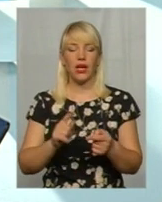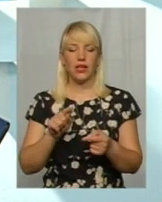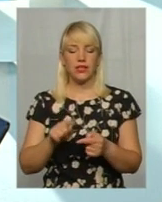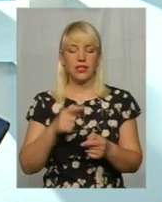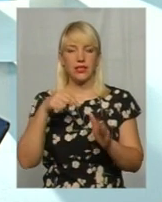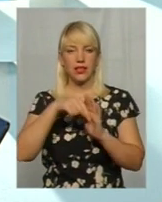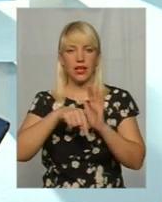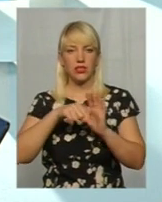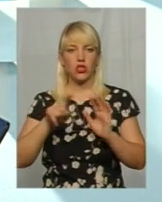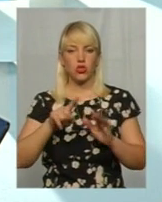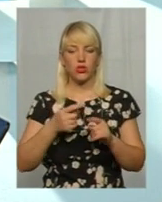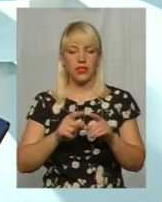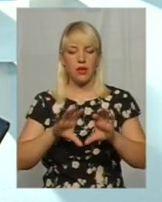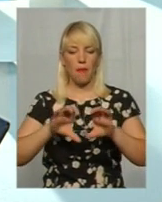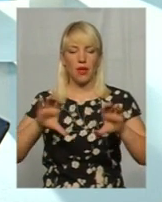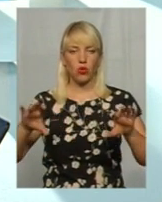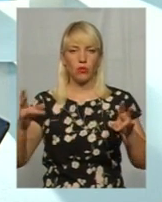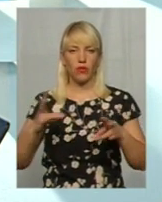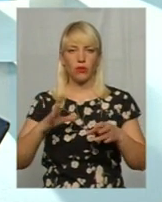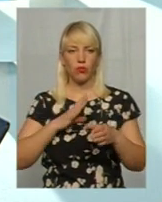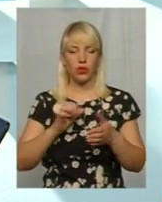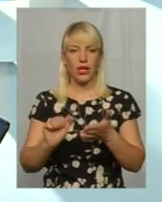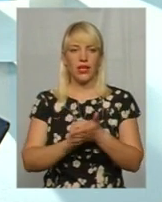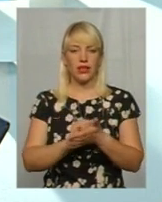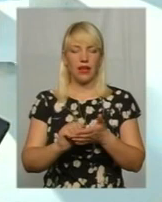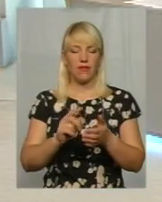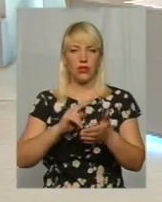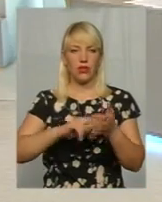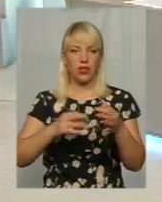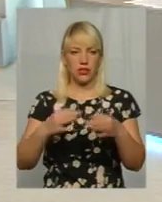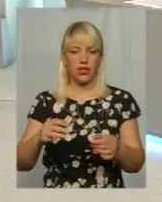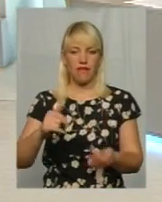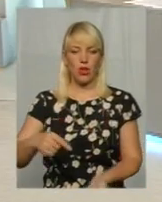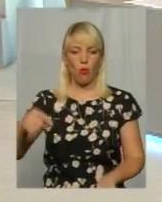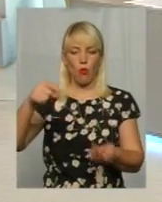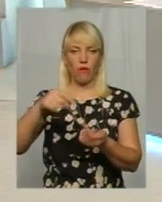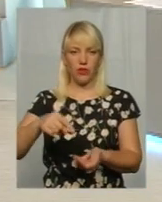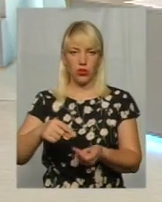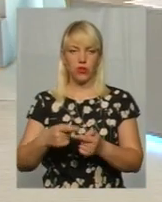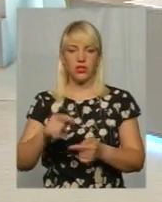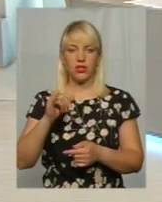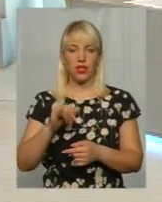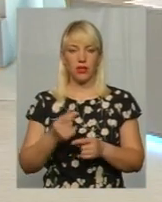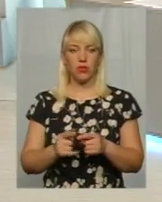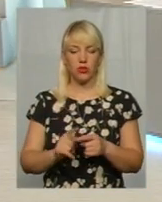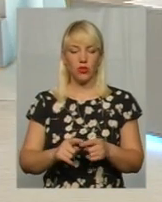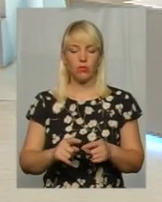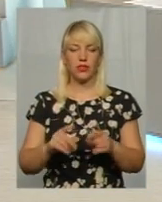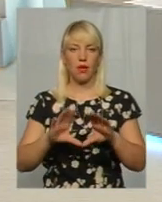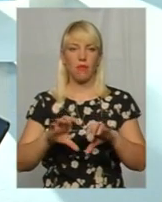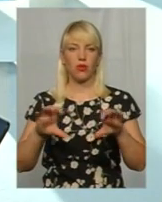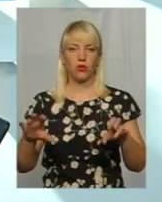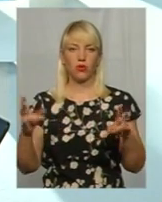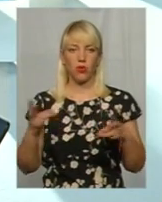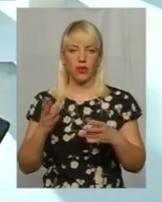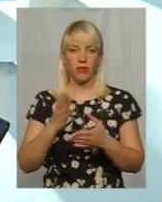батут повинен пройти сертифікацію, отримати сертифікат відповідності. І при цьому зазначений батут повинен мати